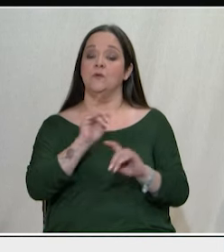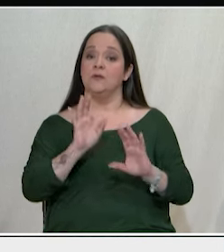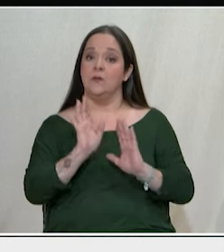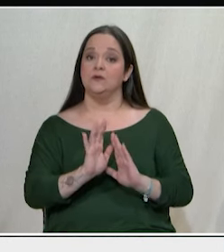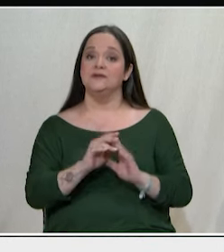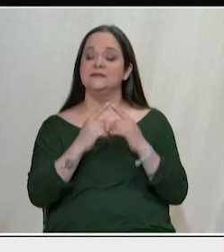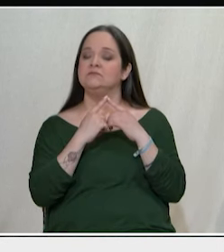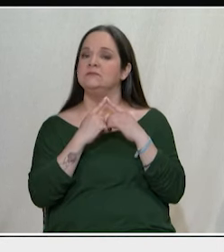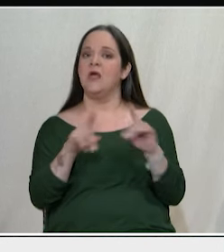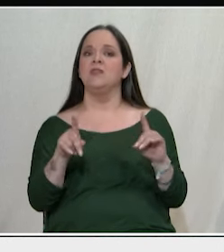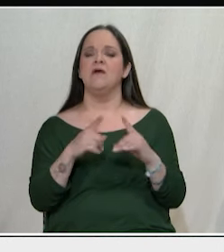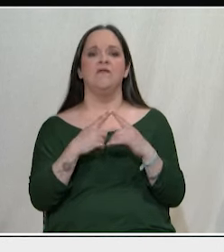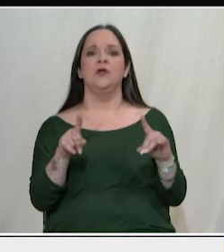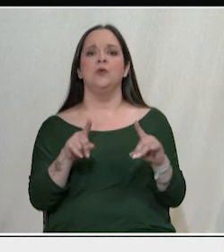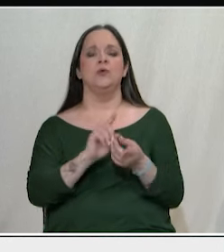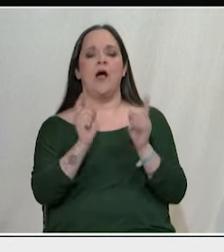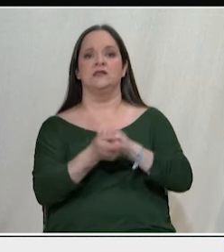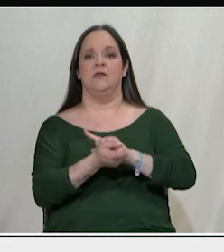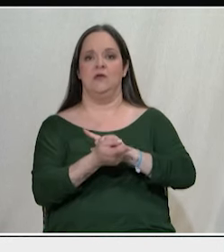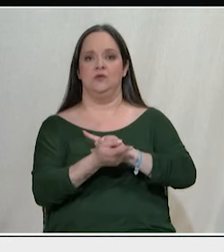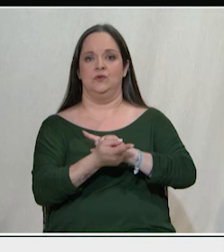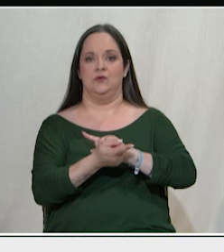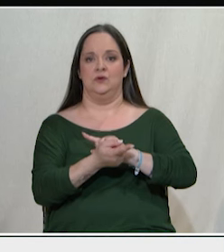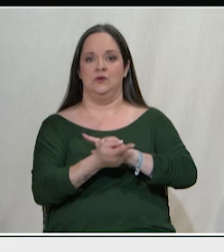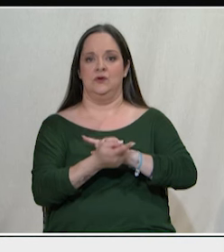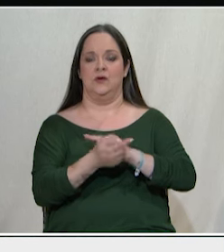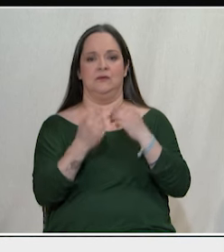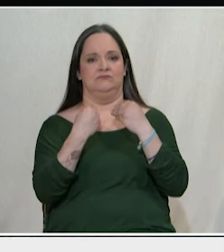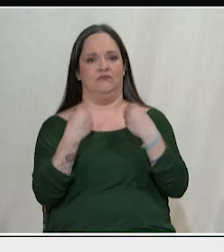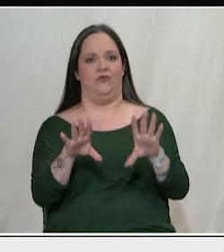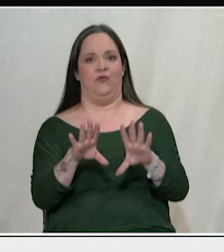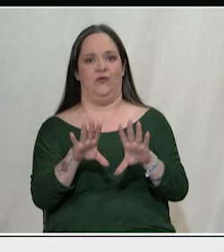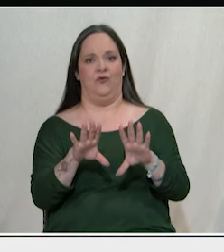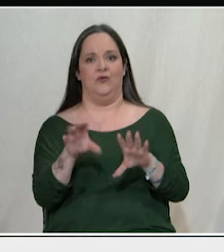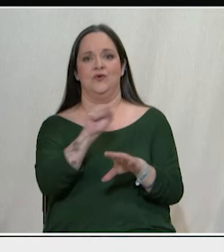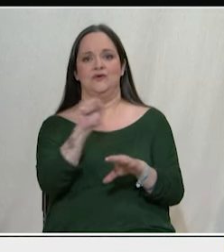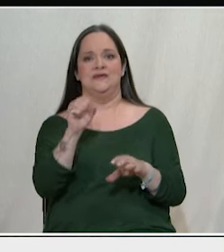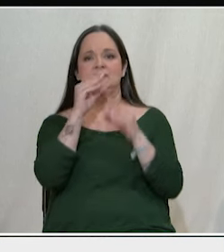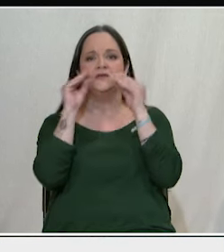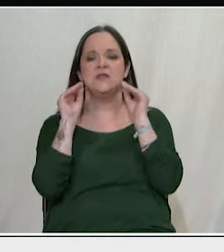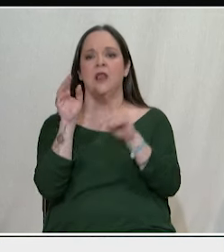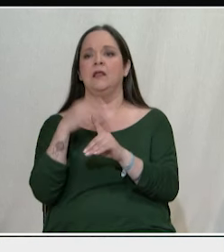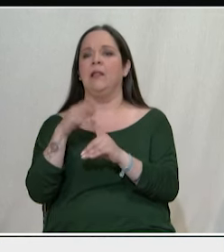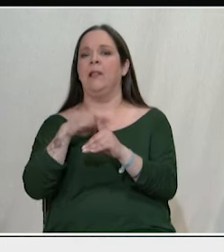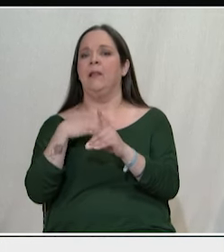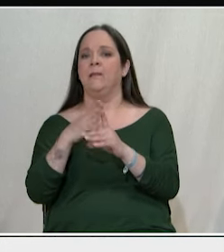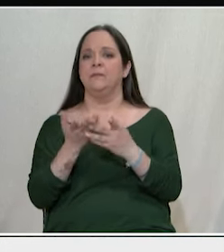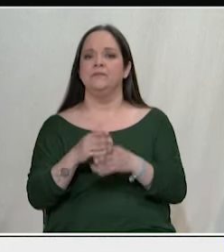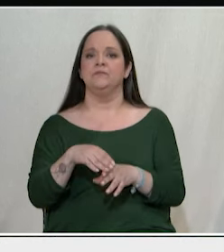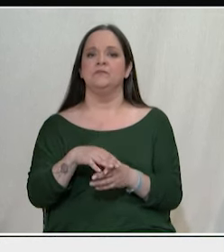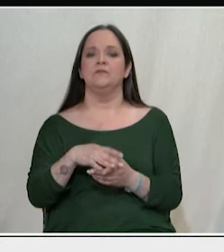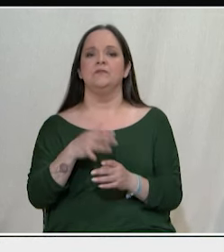τελείως διαφορετικό και αντίθετο από τις αποκρουστικές τα ελληνικές δικτατορίες που λέρωσαν τους αγώνες